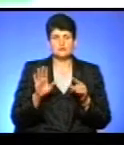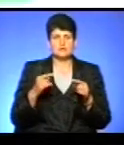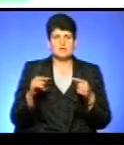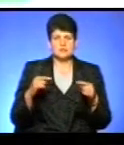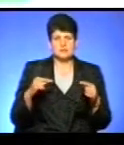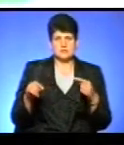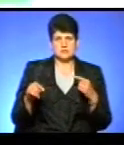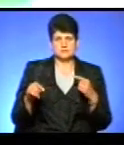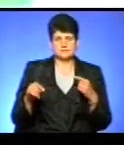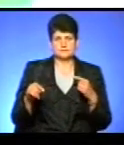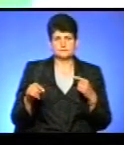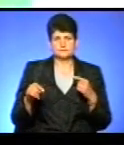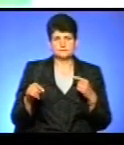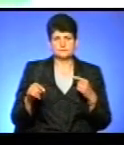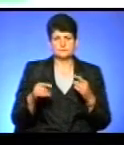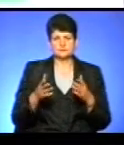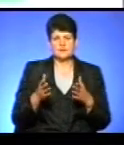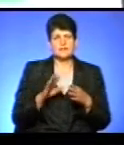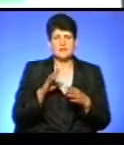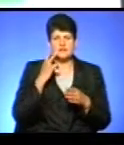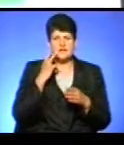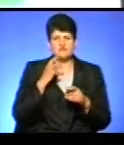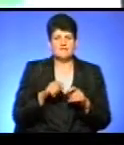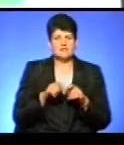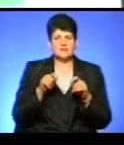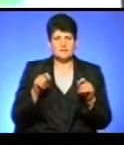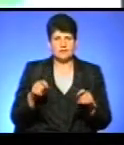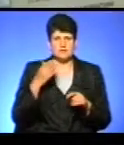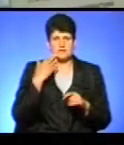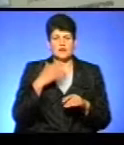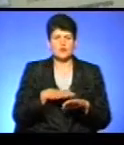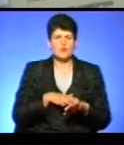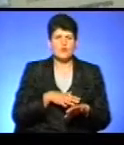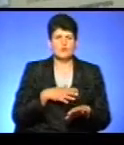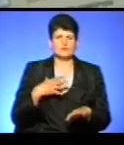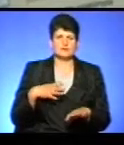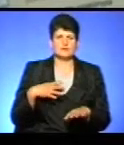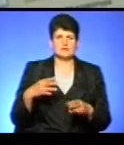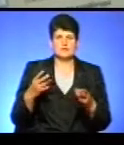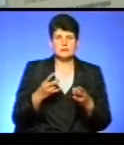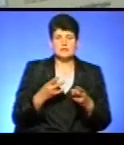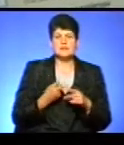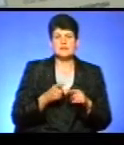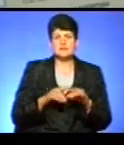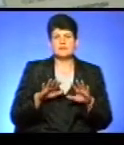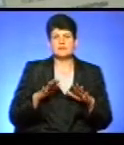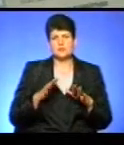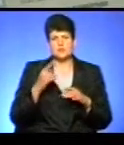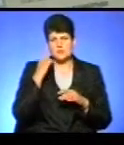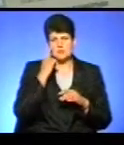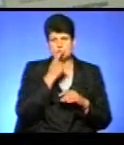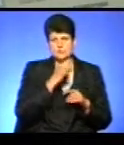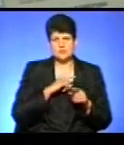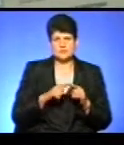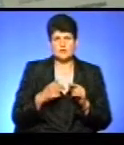похитки, також не завжди відкриваються сторінки і довго вбрусить. Це дуже тяжко, адже дуже втомлюються швидко очі,